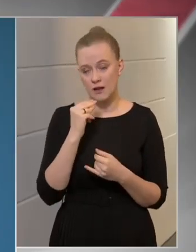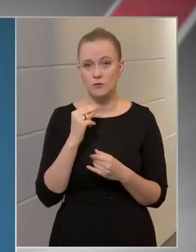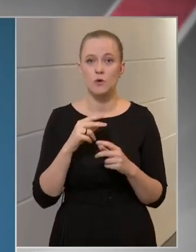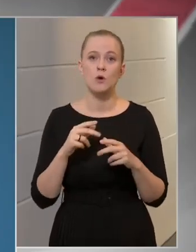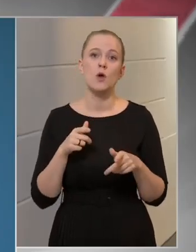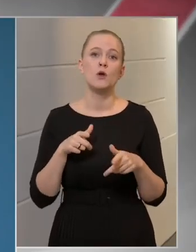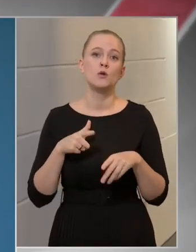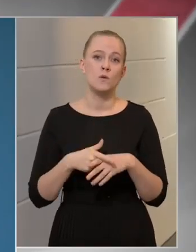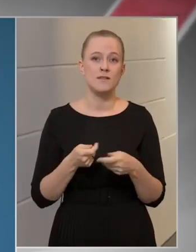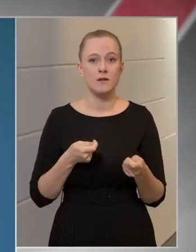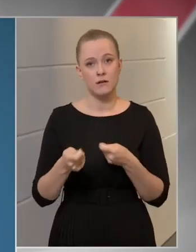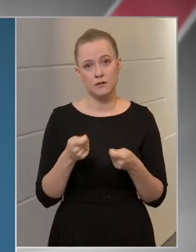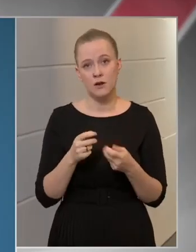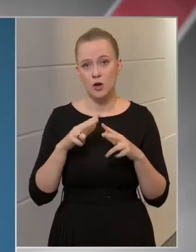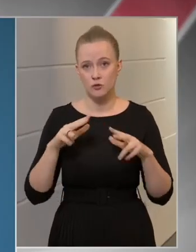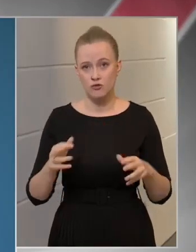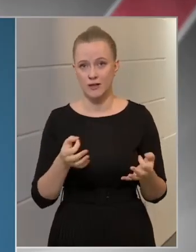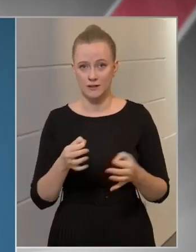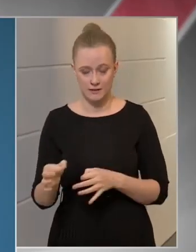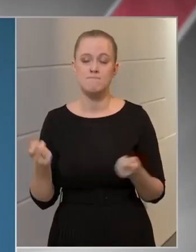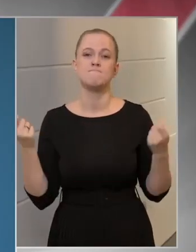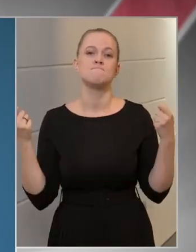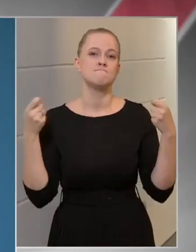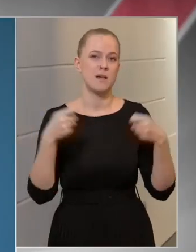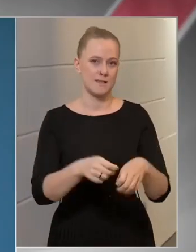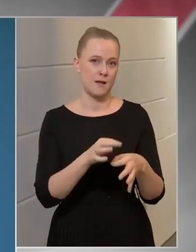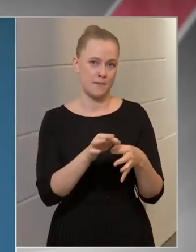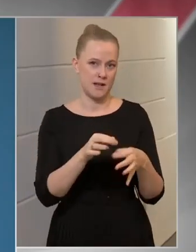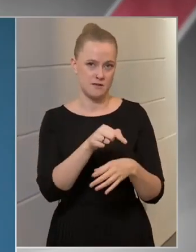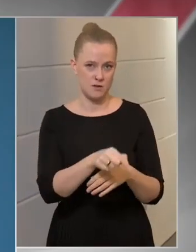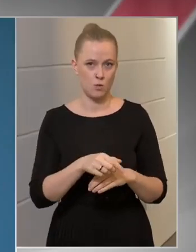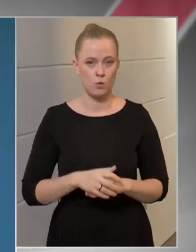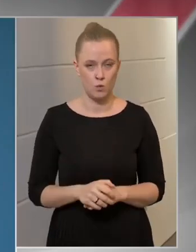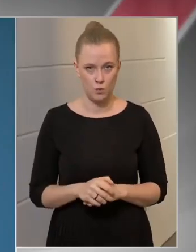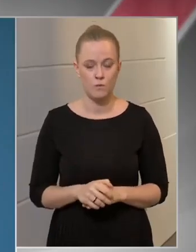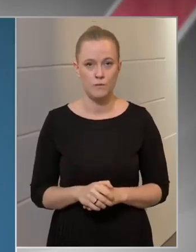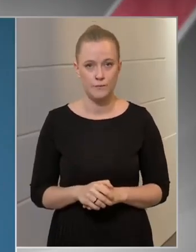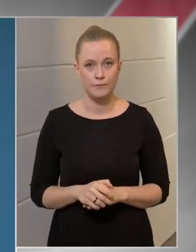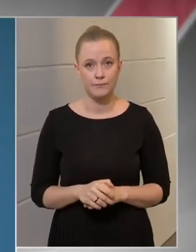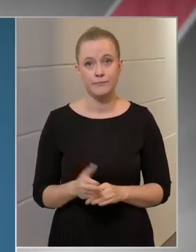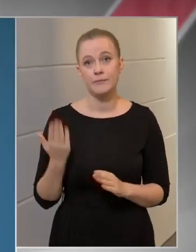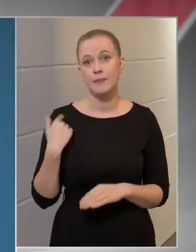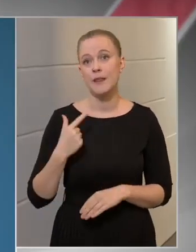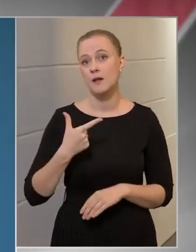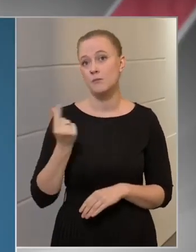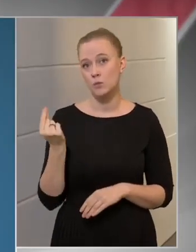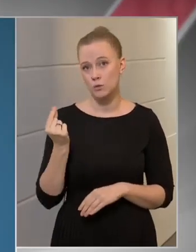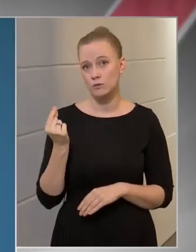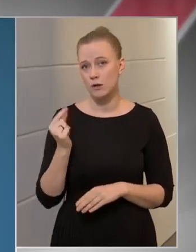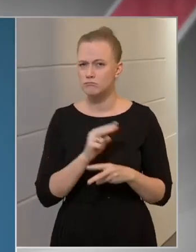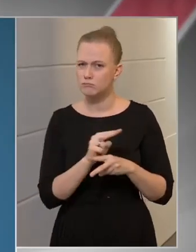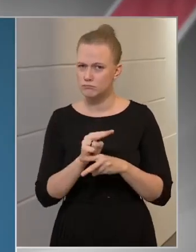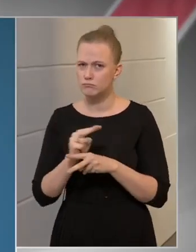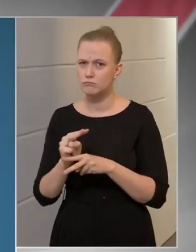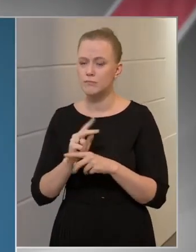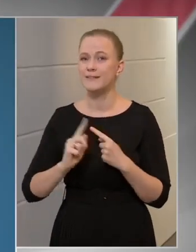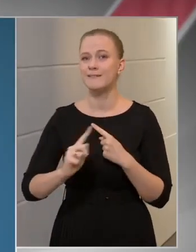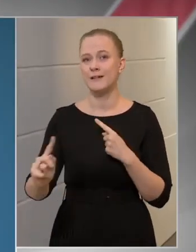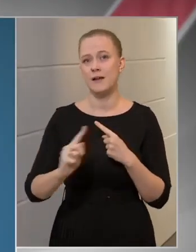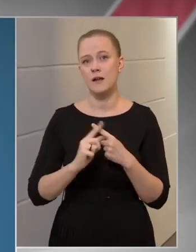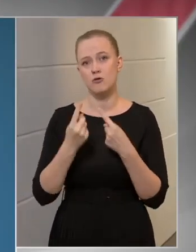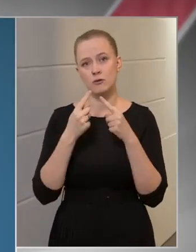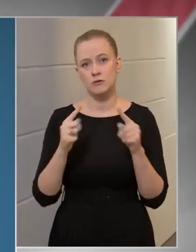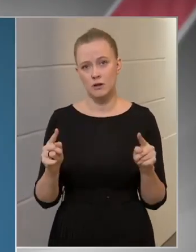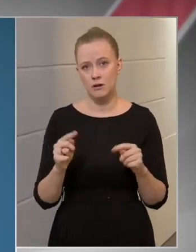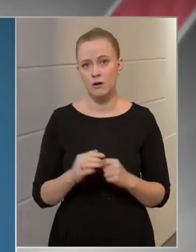hatósági intézkedésként a presszó bezárására intézkedtek. Az elmúlt 24 órában is ellenőriztük a kiárási tilalom,